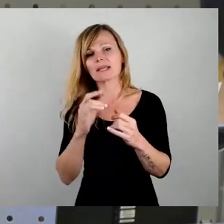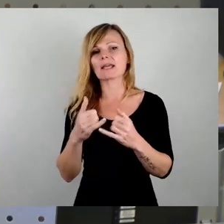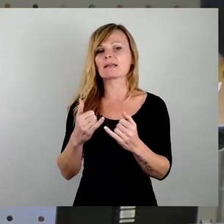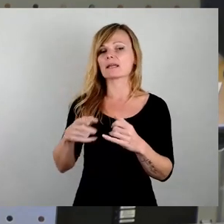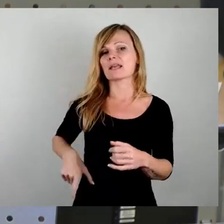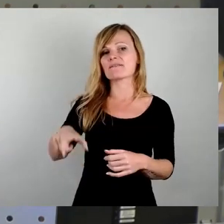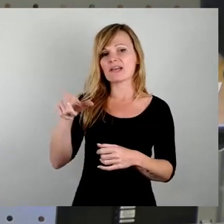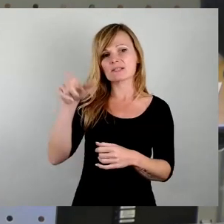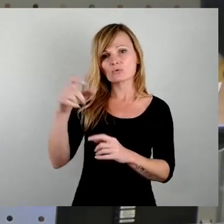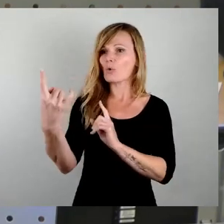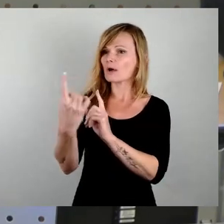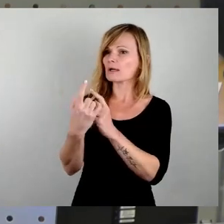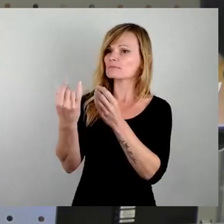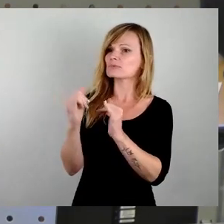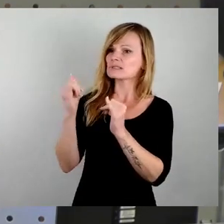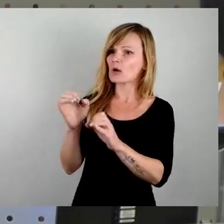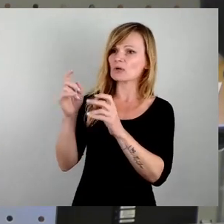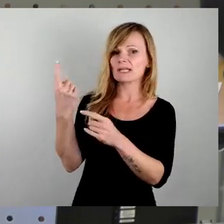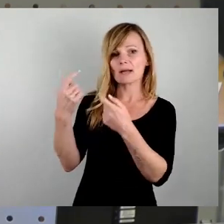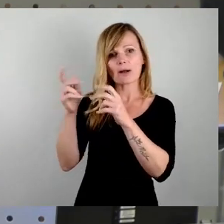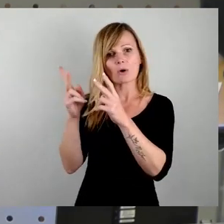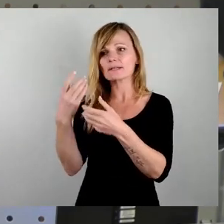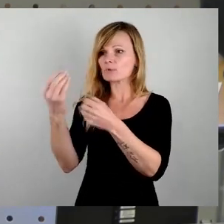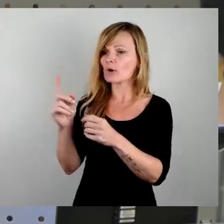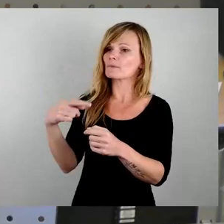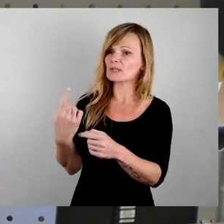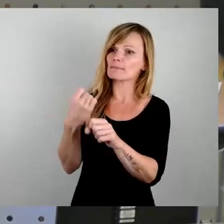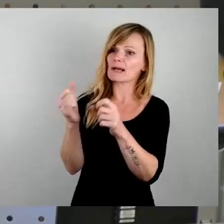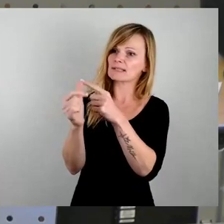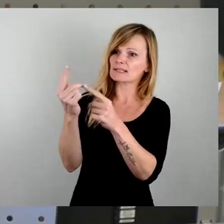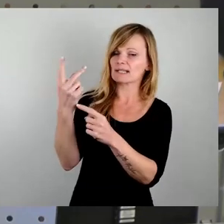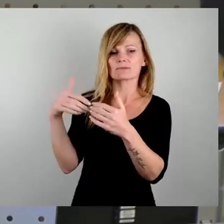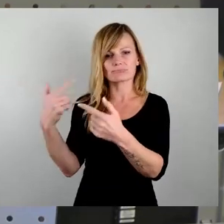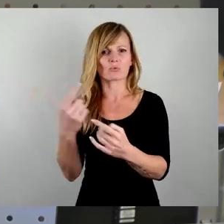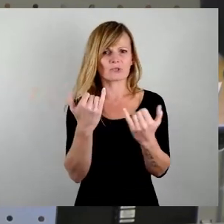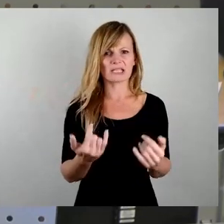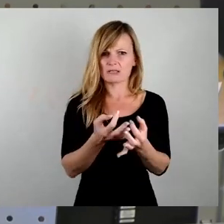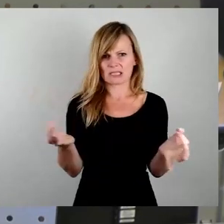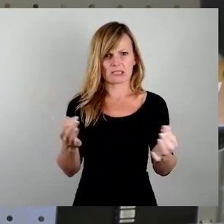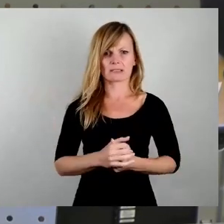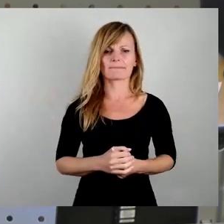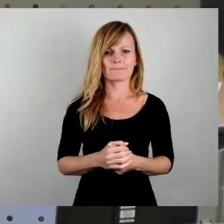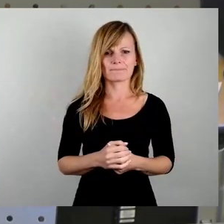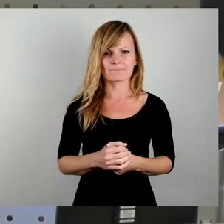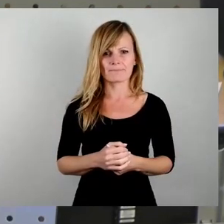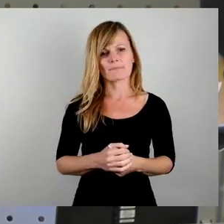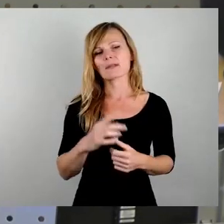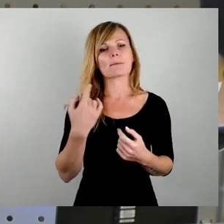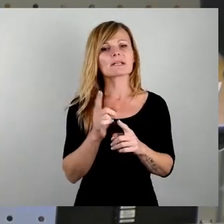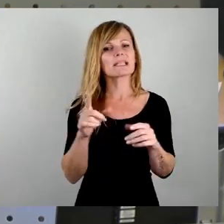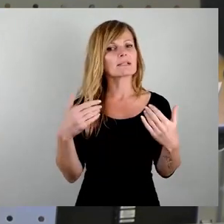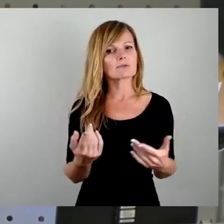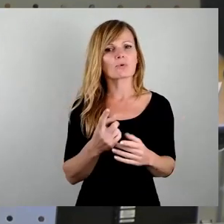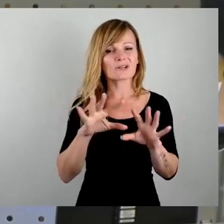halt gesagt, okay, ihr kriegt Baurecht, aber dann machen wir das und so weiter und so fort. Und hier nicht. Aber es ist doch nicht so, dass diese ganzen